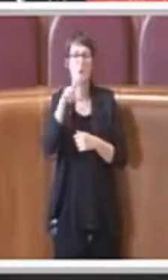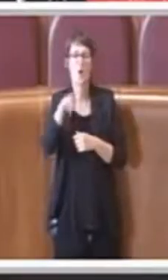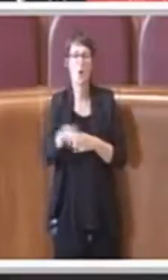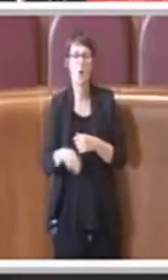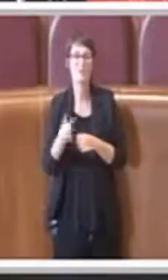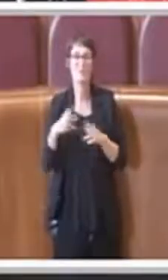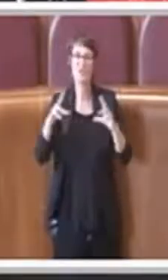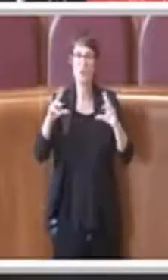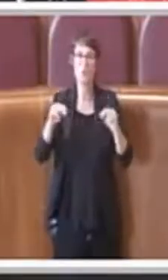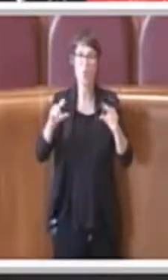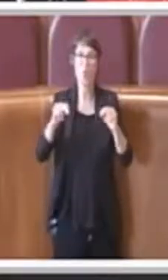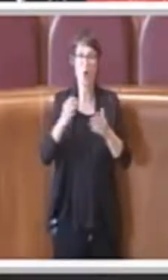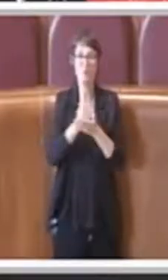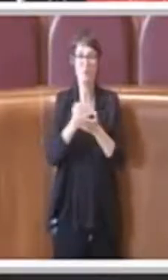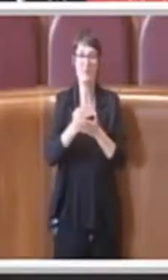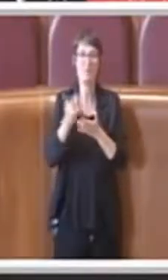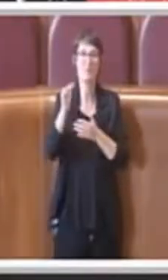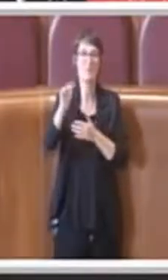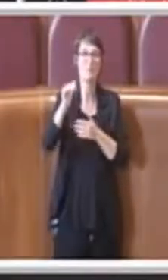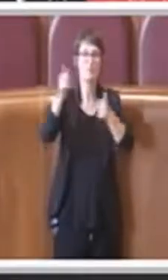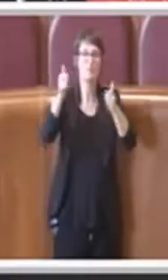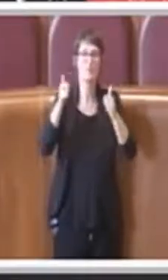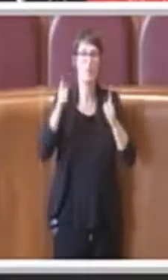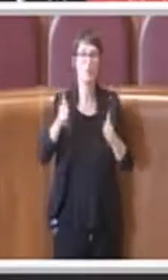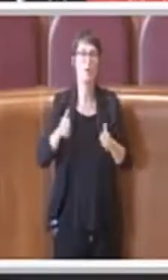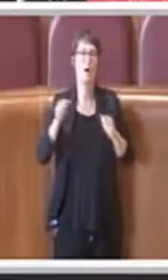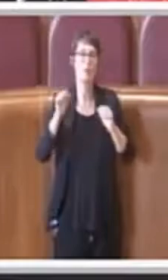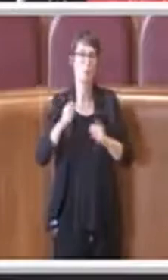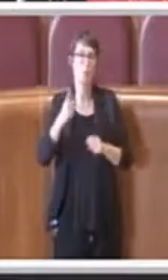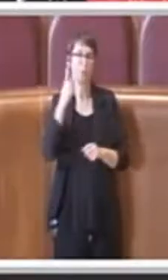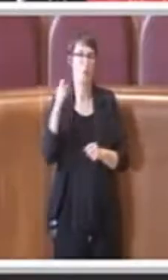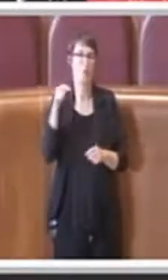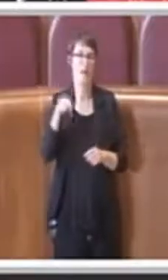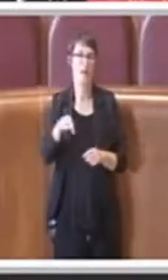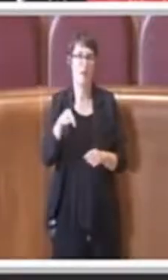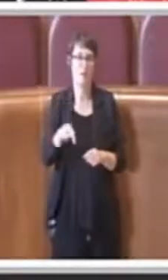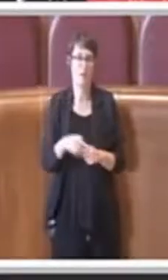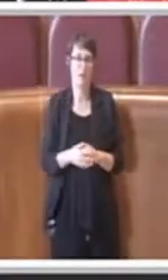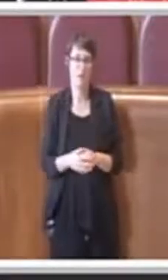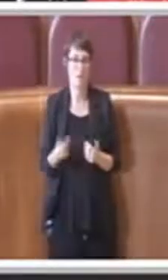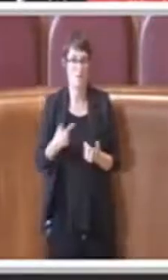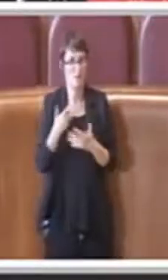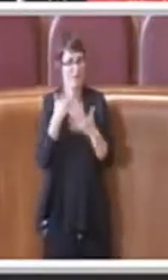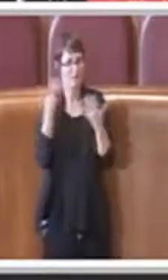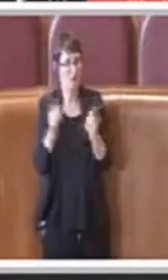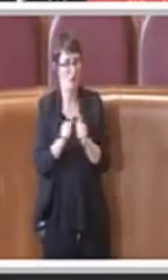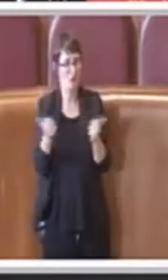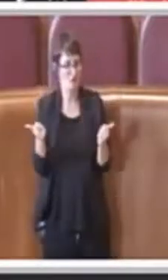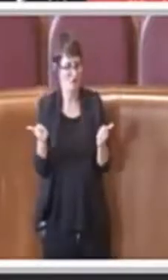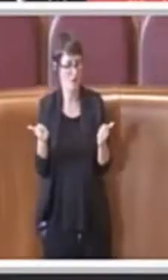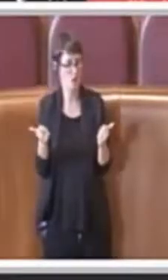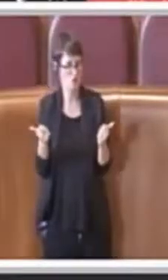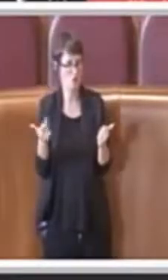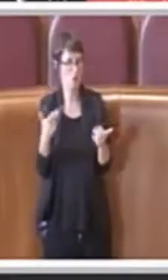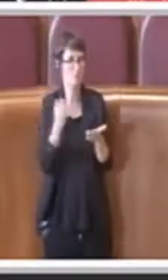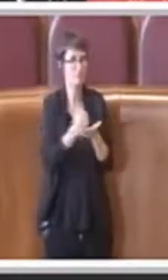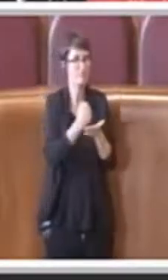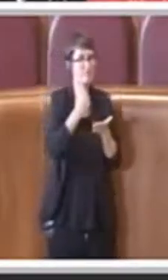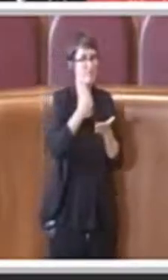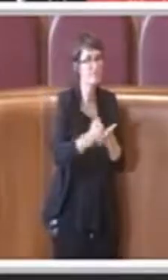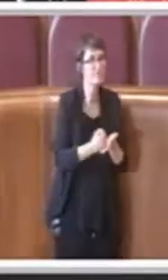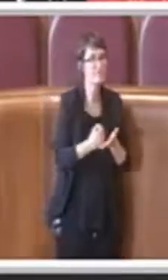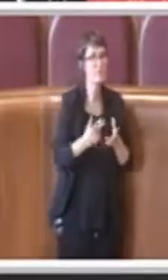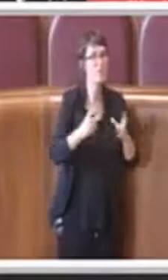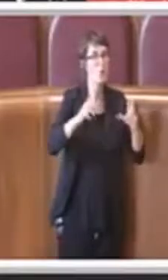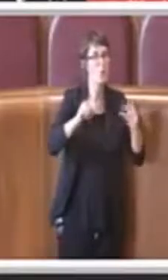licenze taxi. Questo è importante, concessioni esistenti contro nuove concessioni non esistenti, riserva